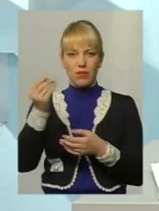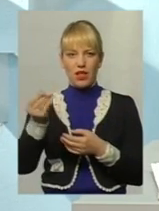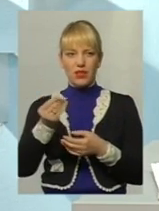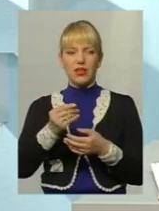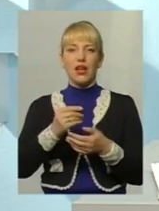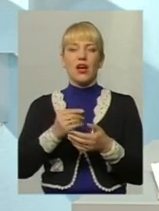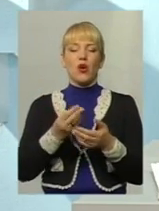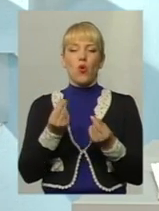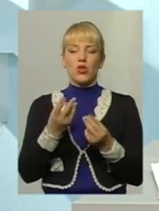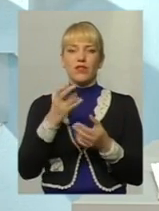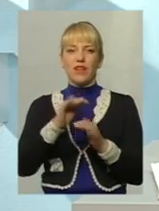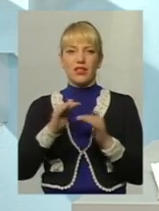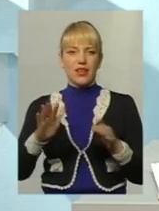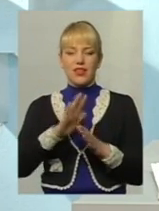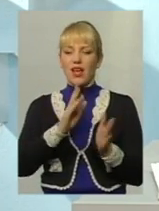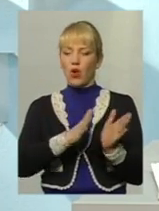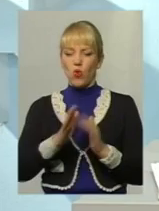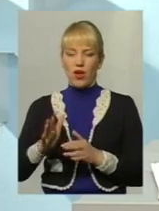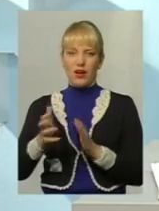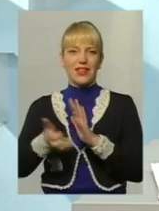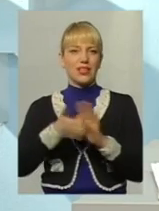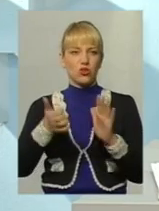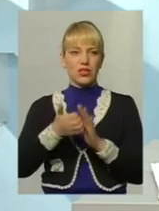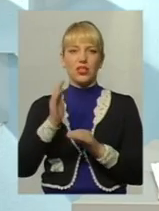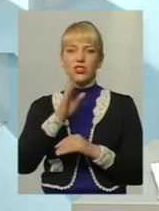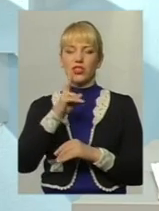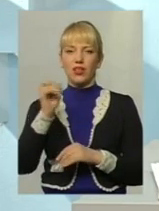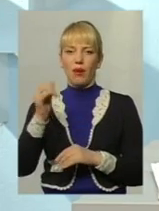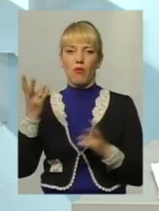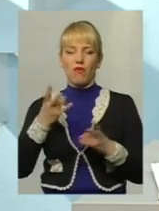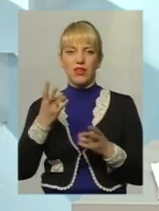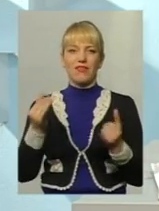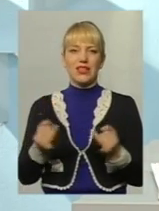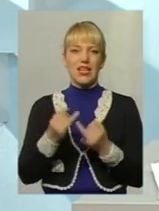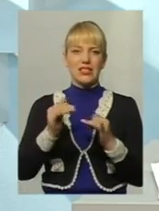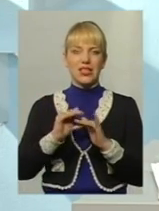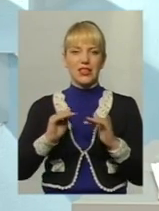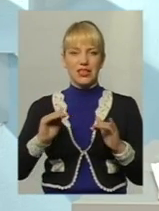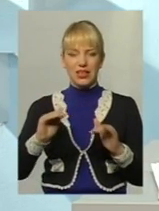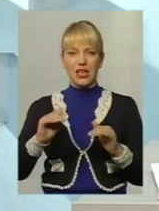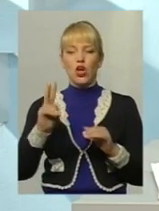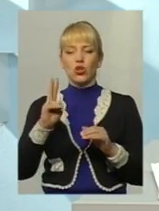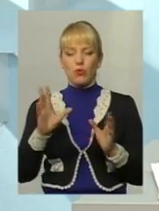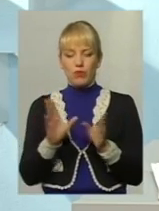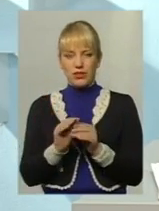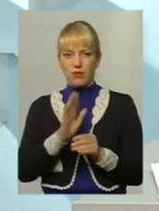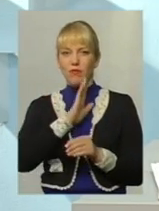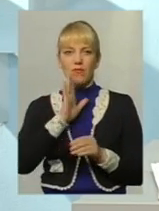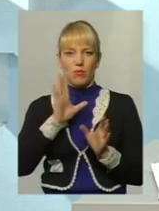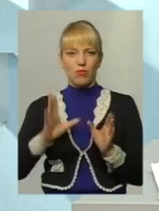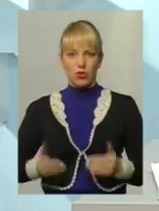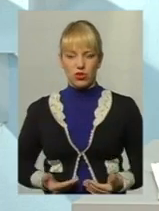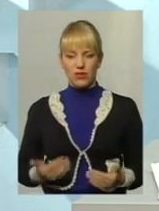утримання дітей, нерегулярної, недостатньої, жінка повинна в інтересах дитини, яка з нею проживає, звернутися до суду